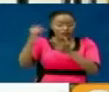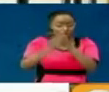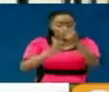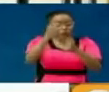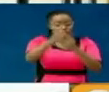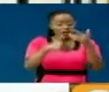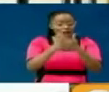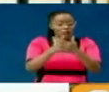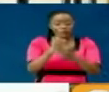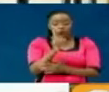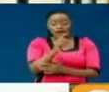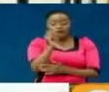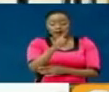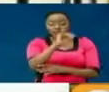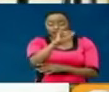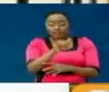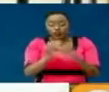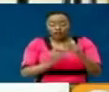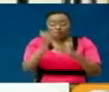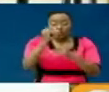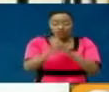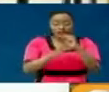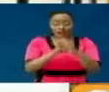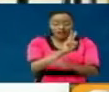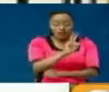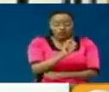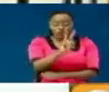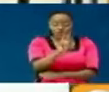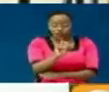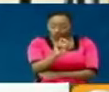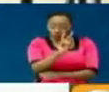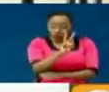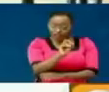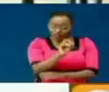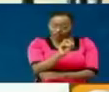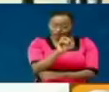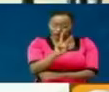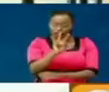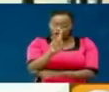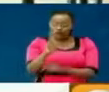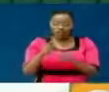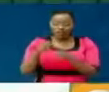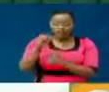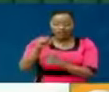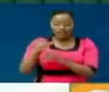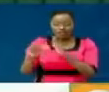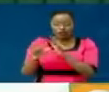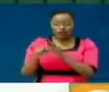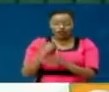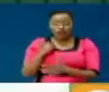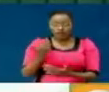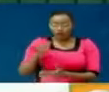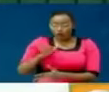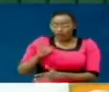kuendelea hali januari mwaka ujao na hapo ndipo kizungu mkuti kipo. Florence